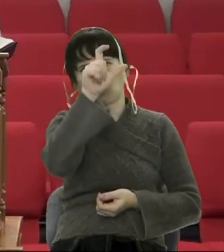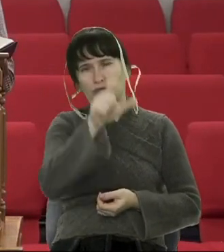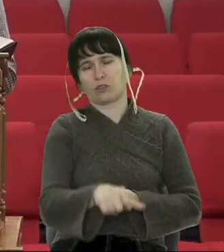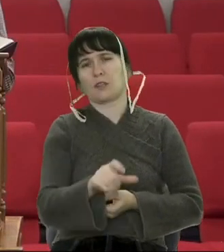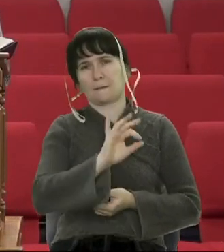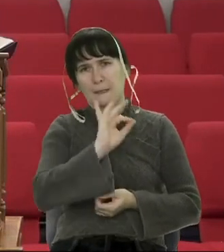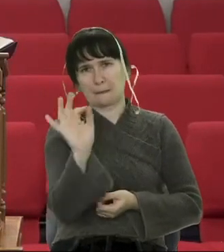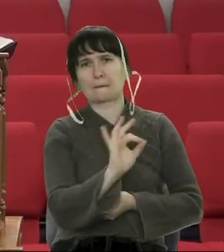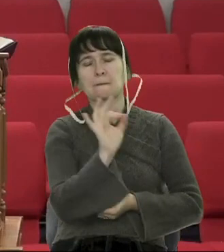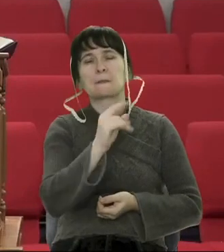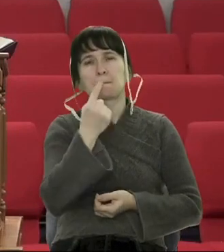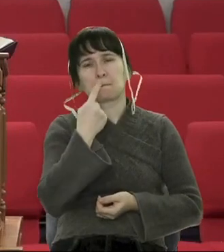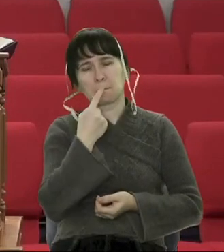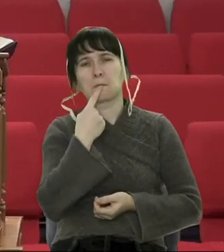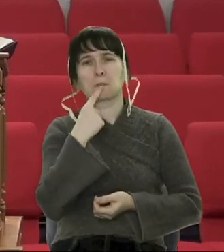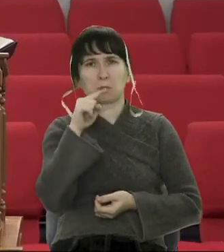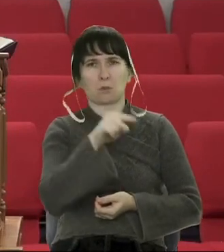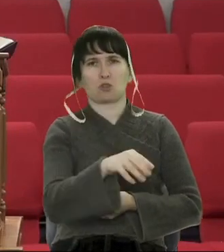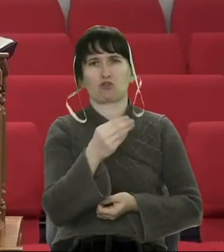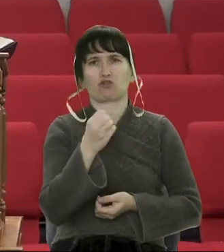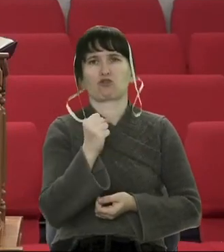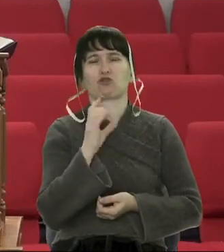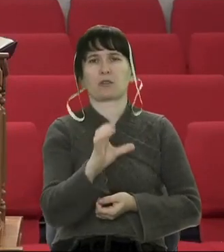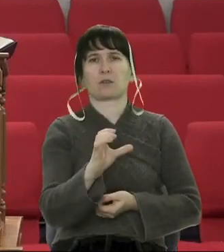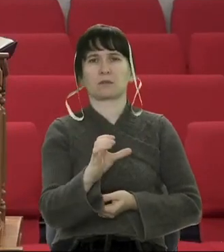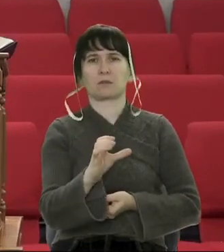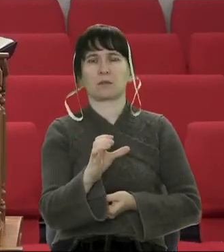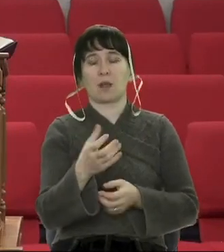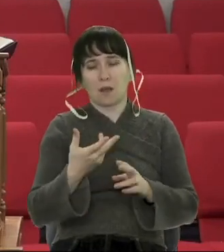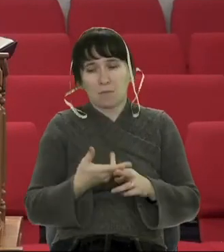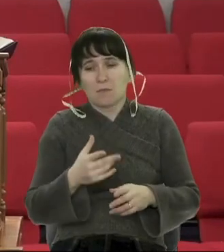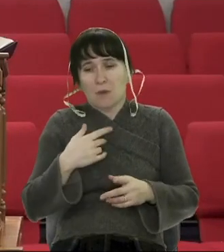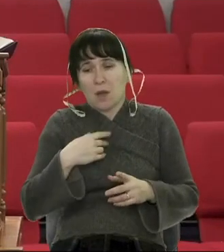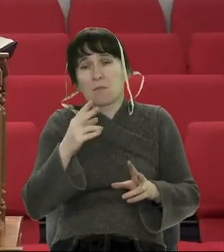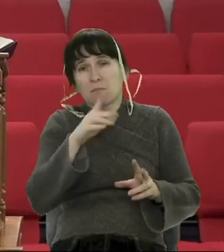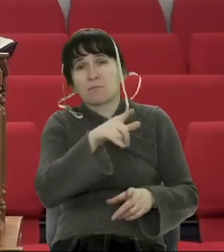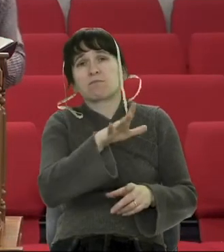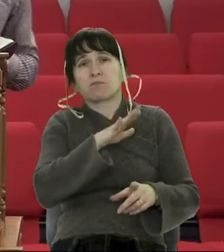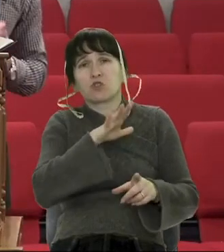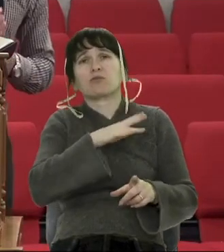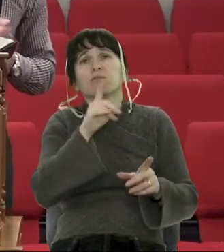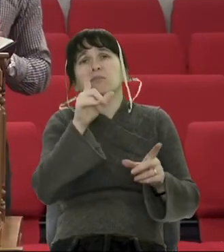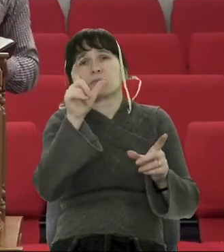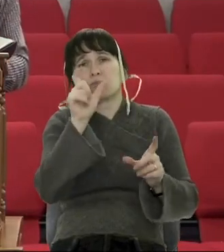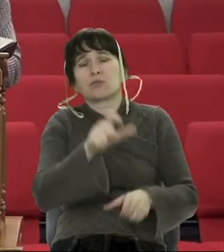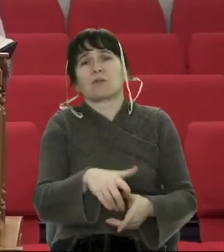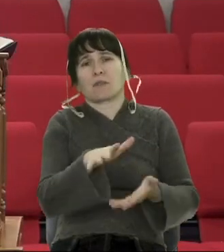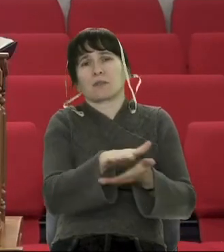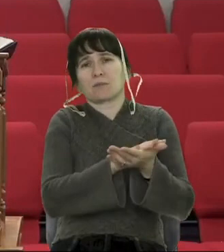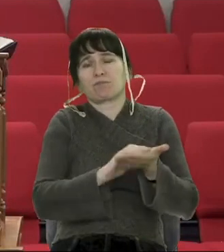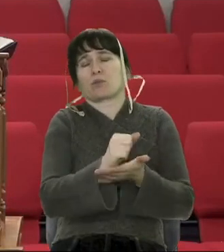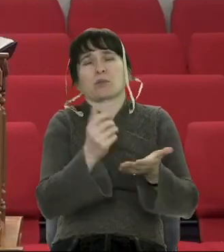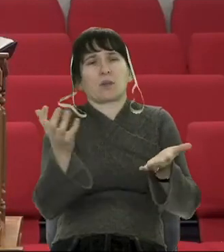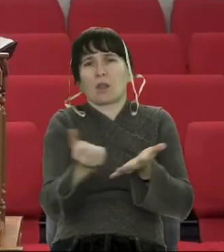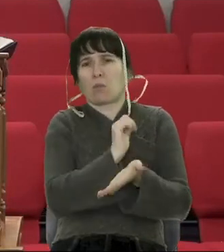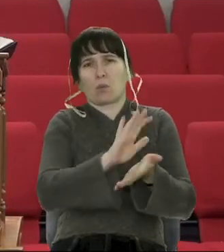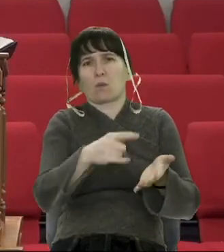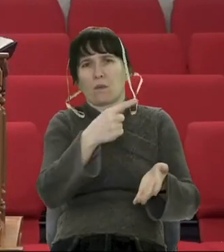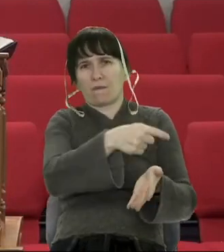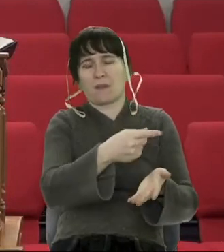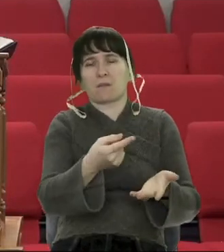Кожен з нас був в категорії людей, яким довіряли, які не виправдали довіру. І яким знову і знову довіряли.